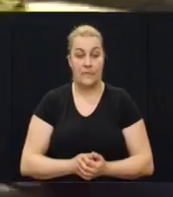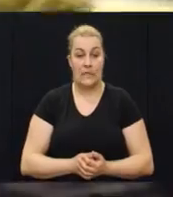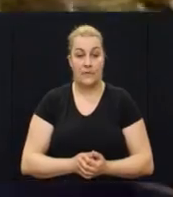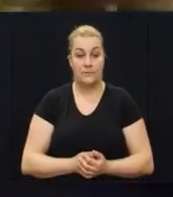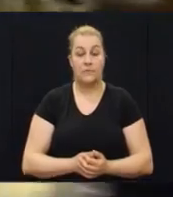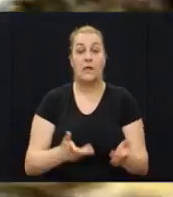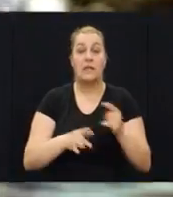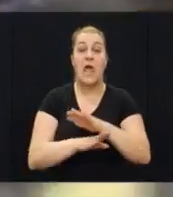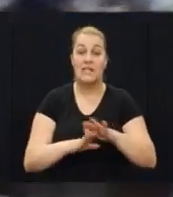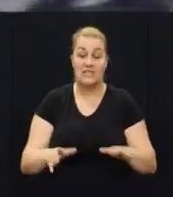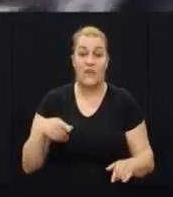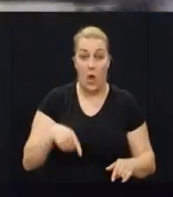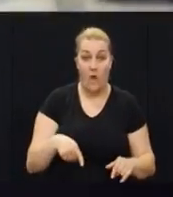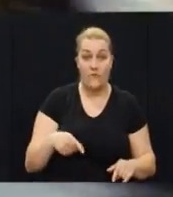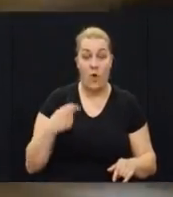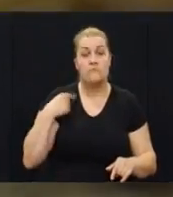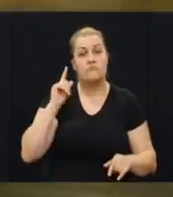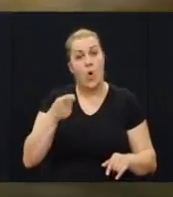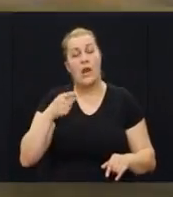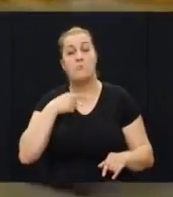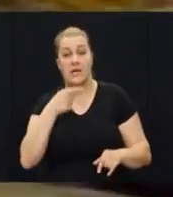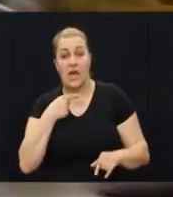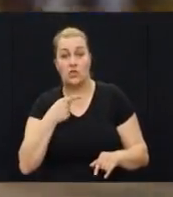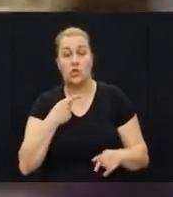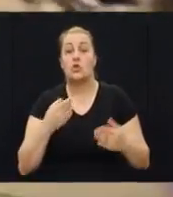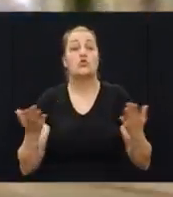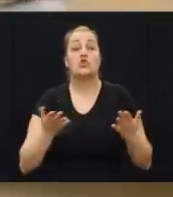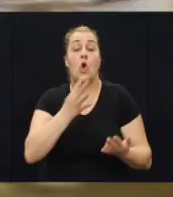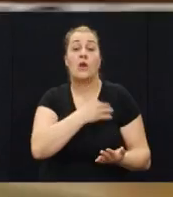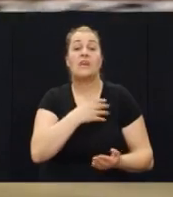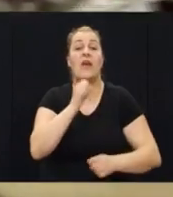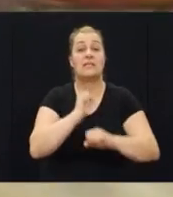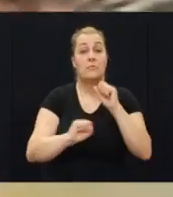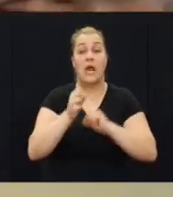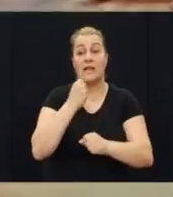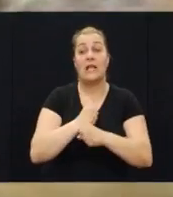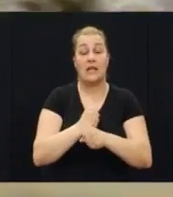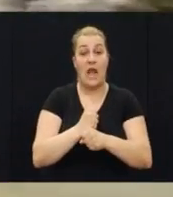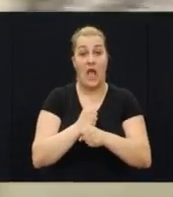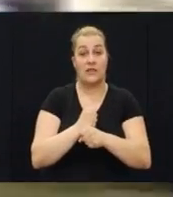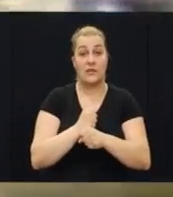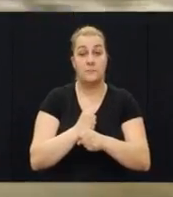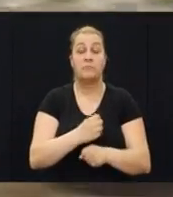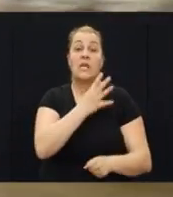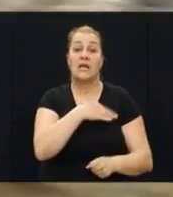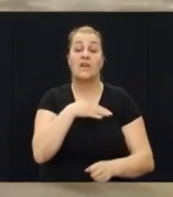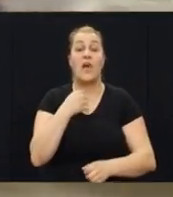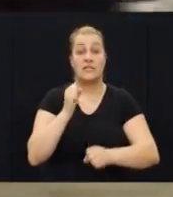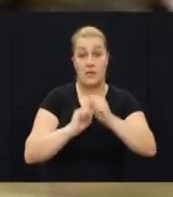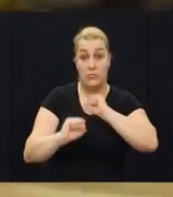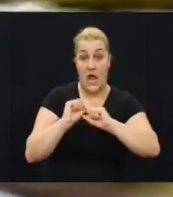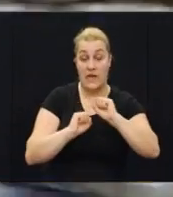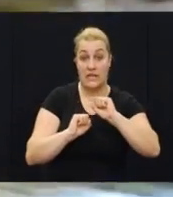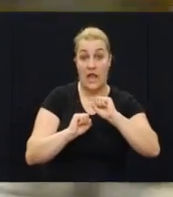znači na sve ovo moram spomenereći šta hrvatski branitelj radi hrvatski